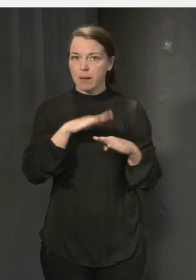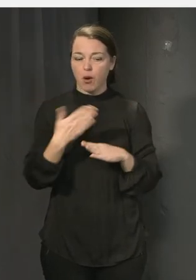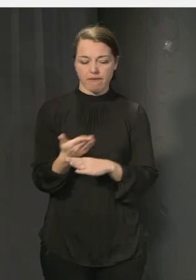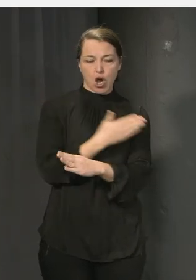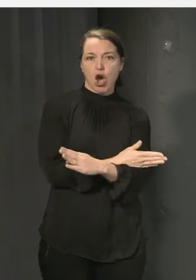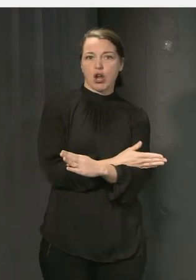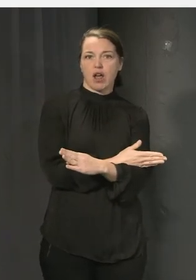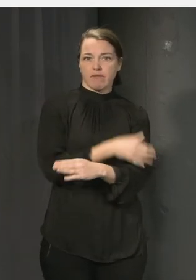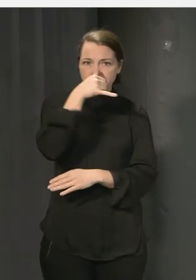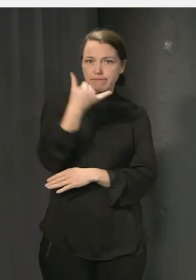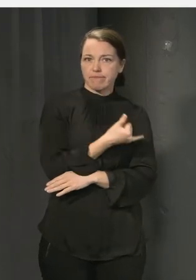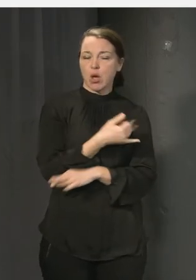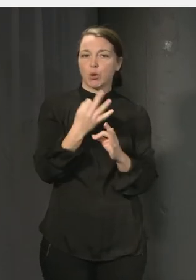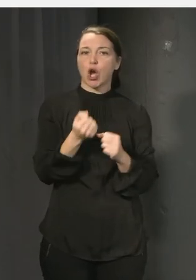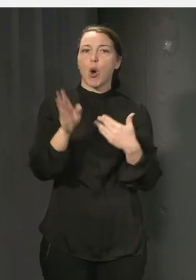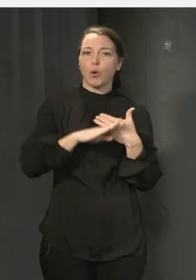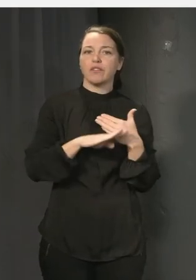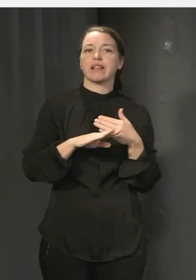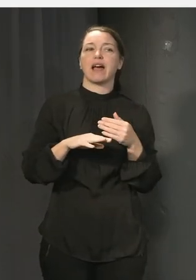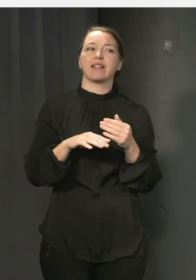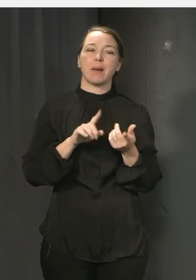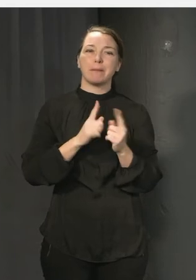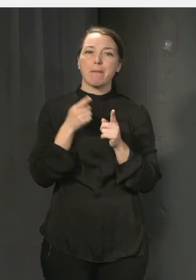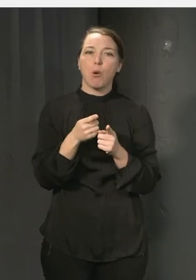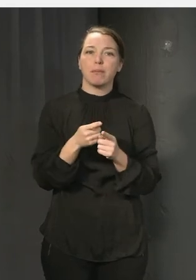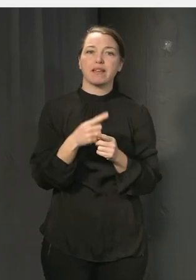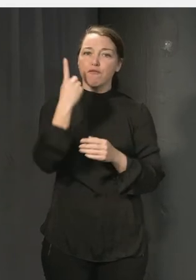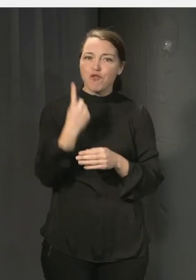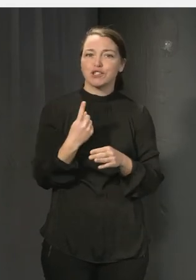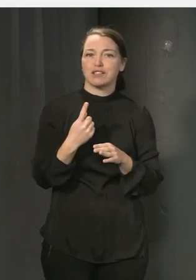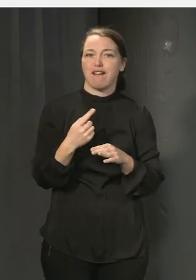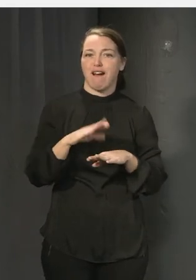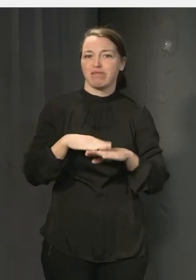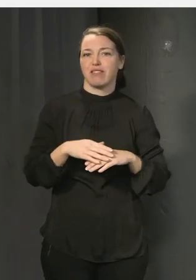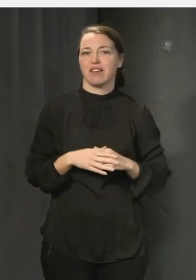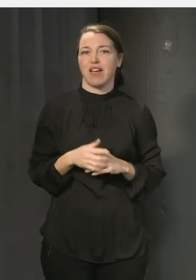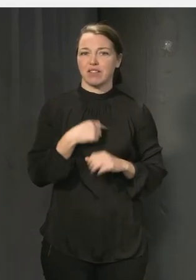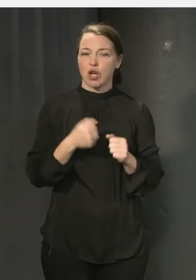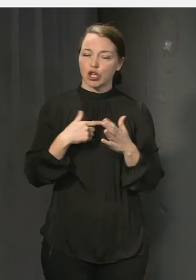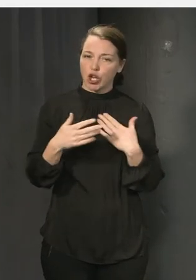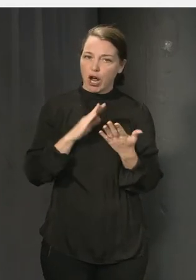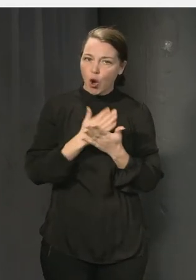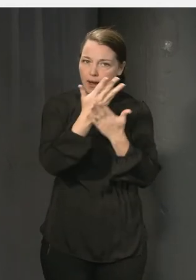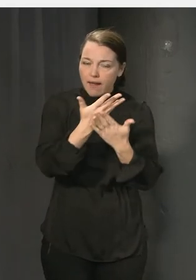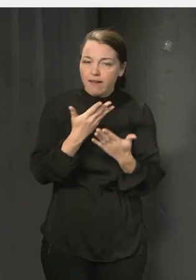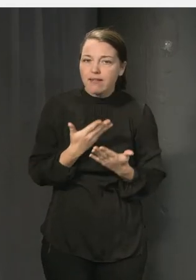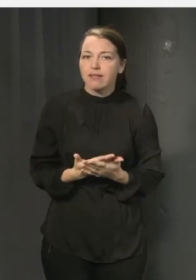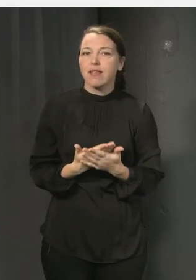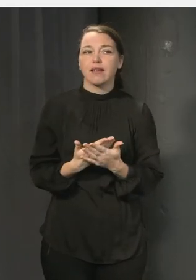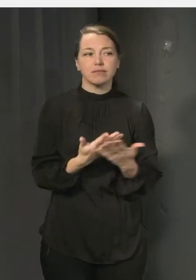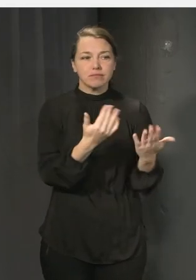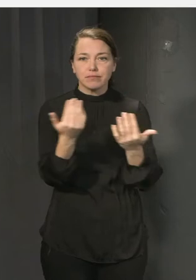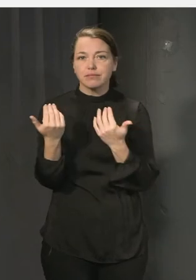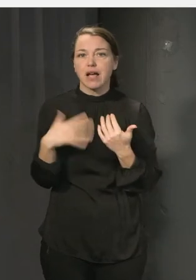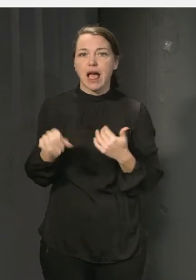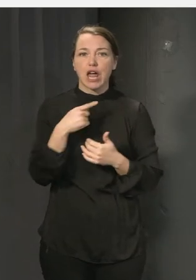här förebyggande och främjande, alltså det systematiska trygghetsarbetet. Där vi hela tiden gör kartläggningar, får in alla de